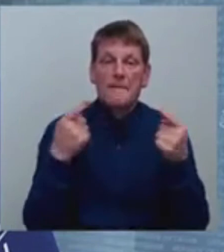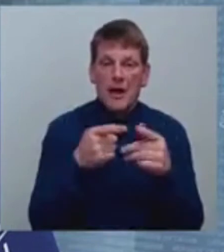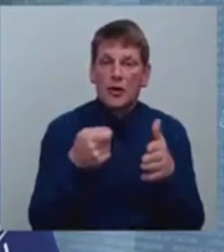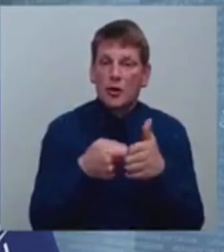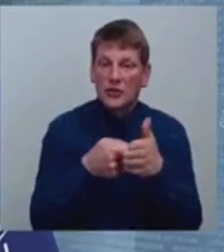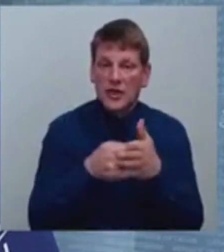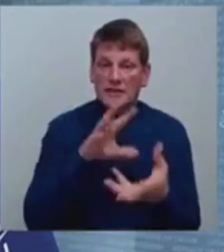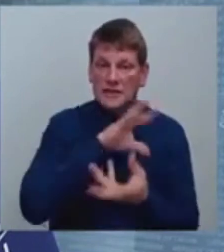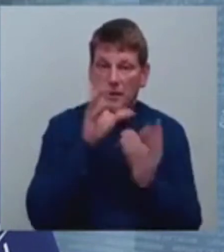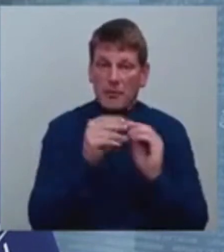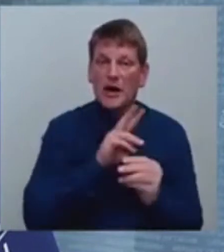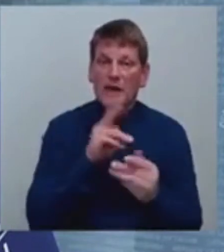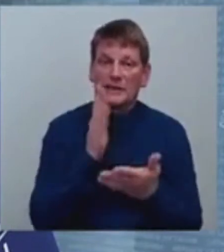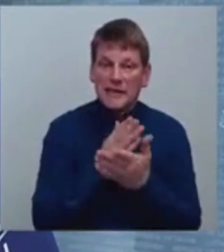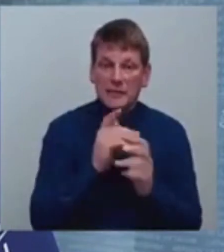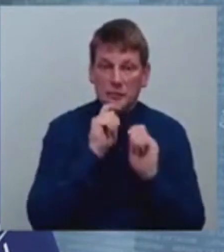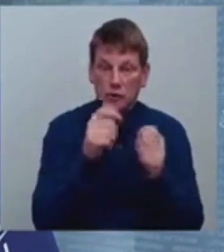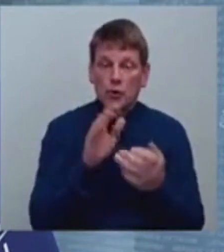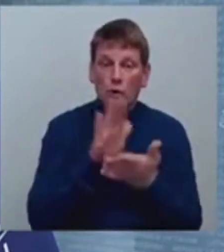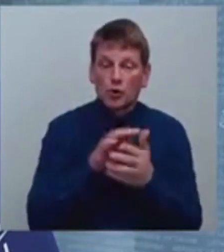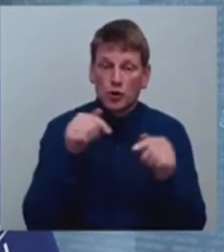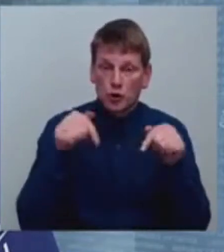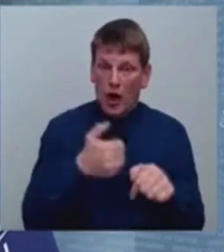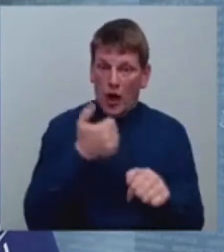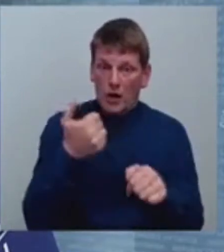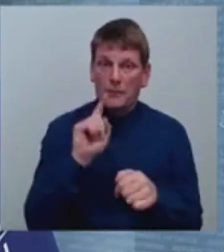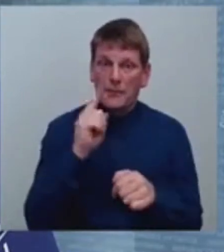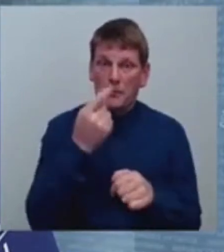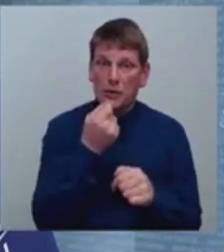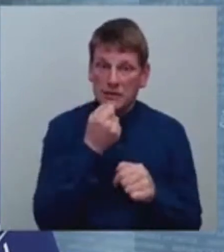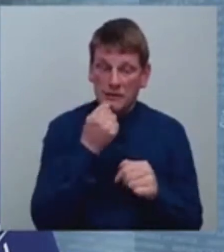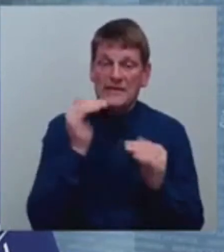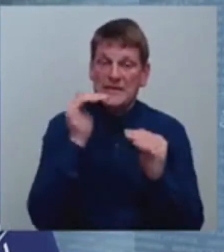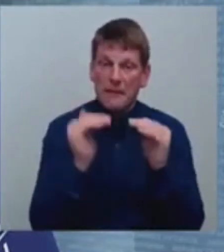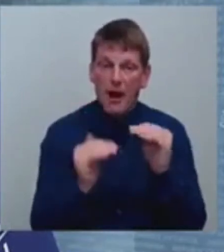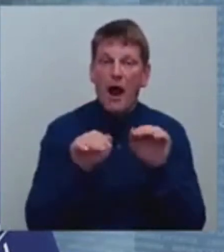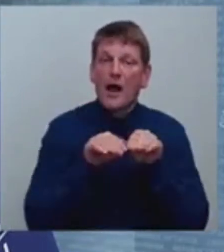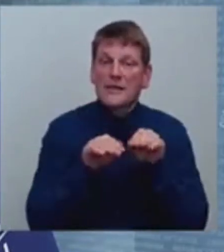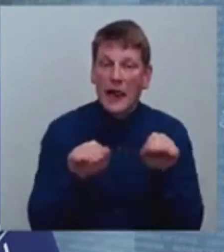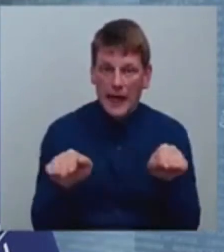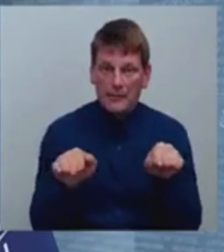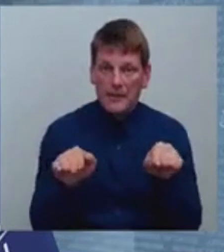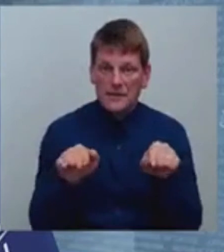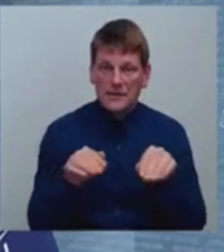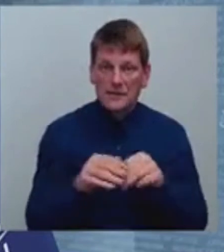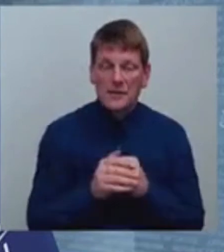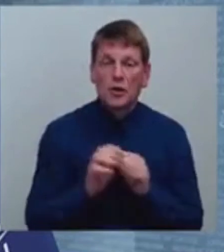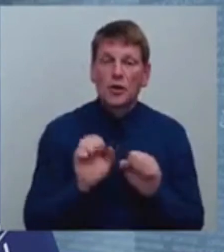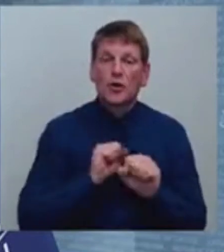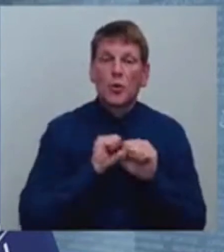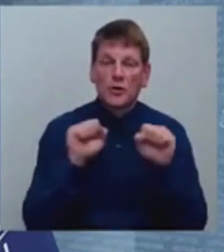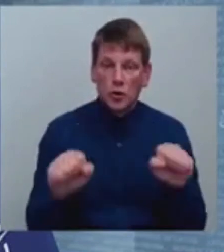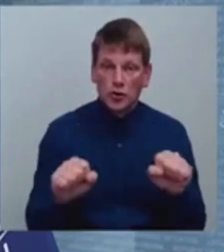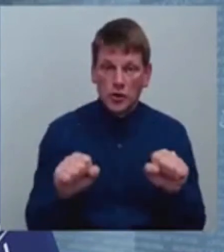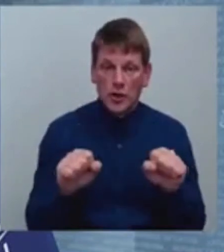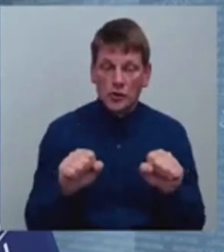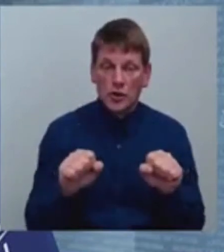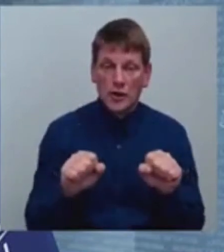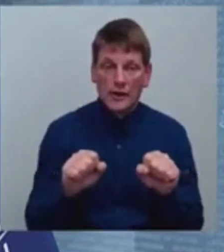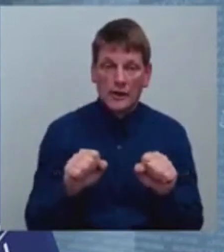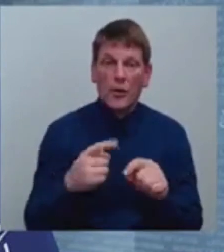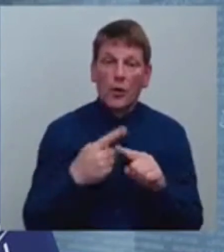apmēru, tiks piešķirts uz šā gada 1. septembrī zemākās likmes nodrošināšanai, un